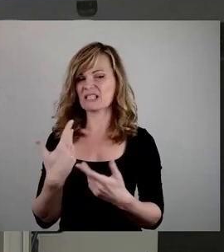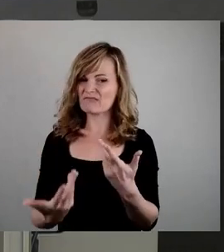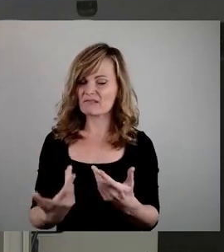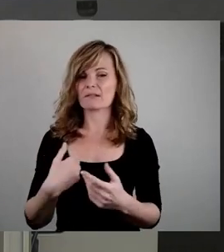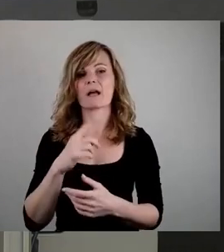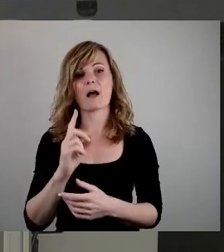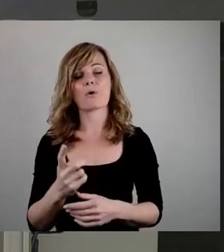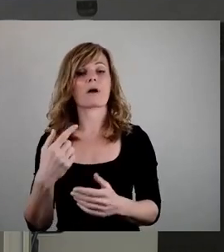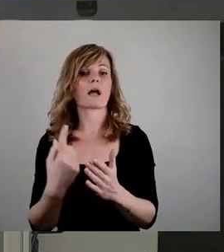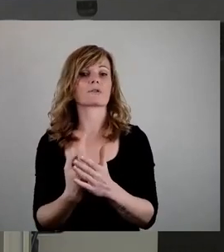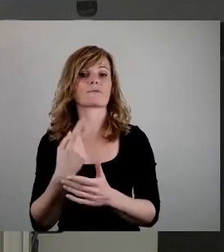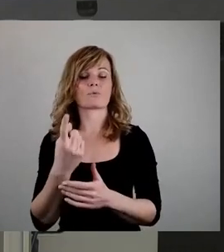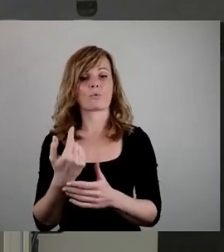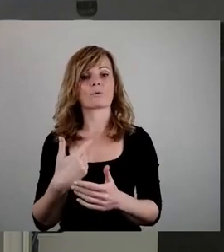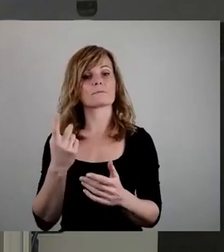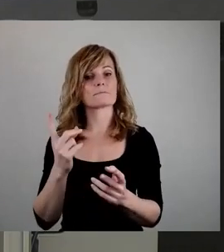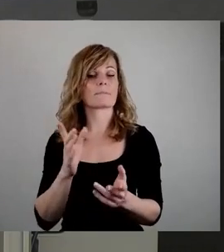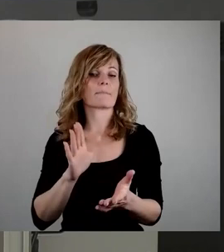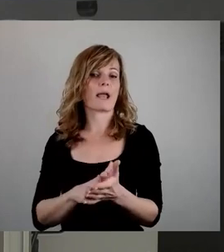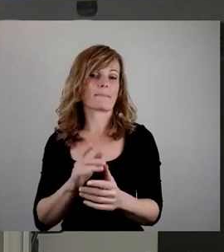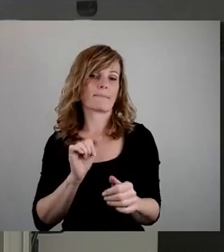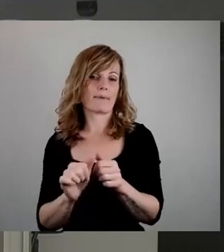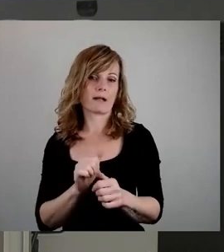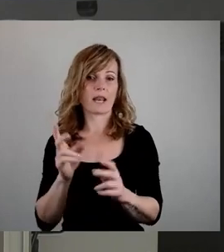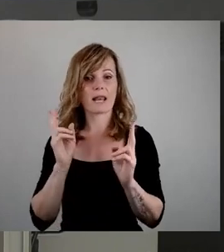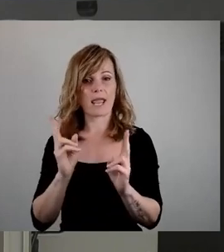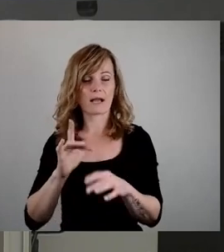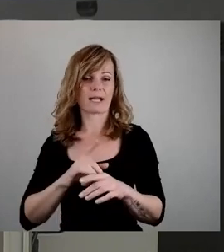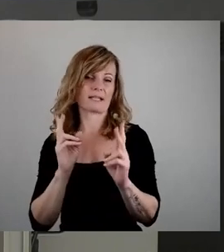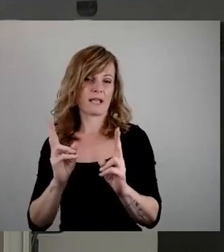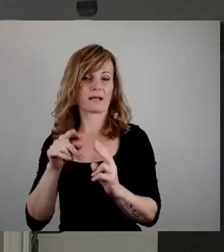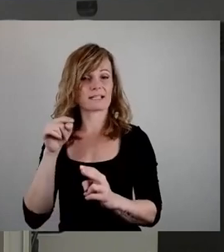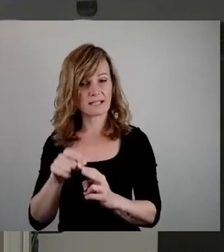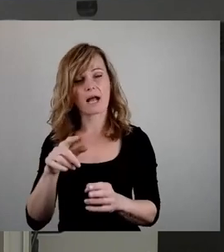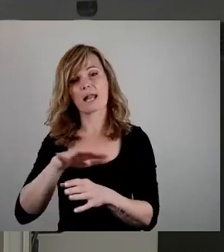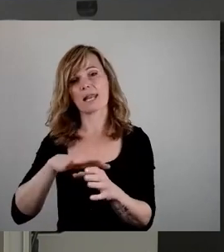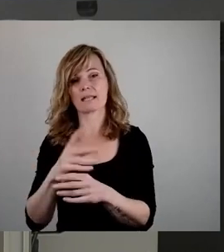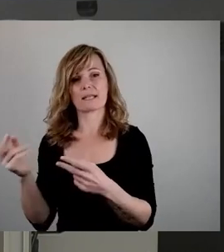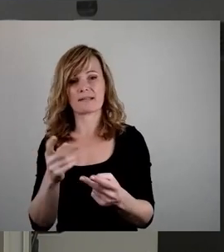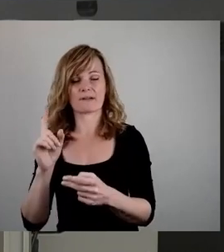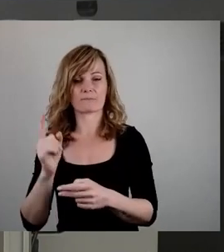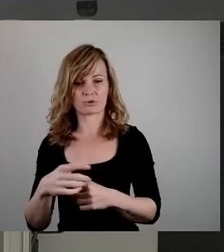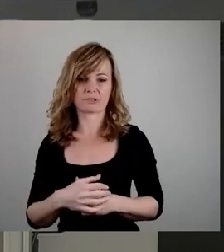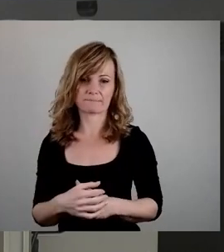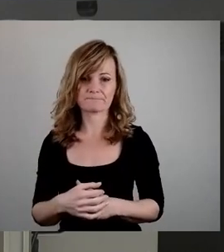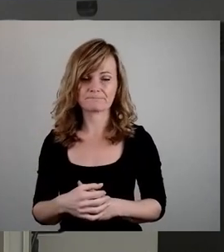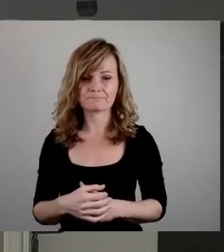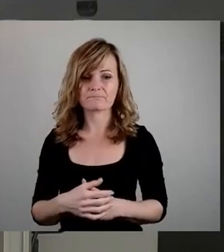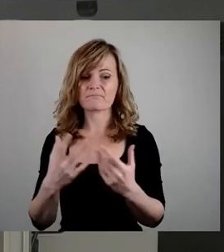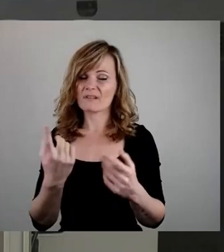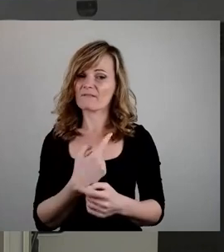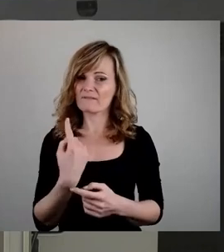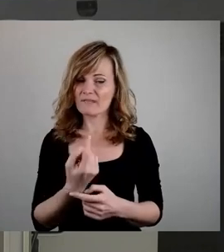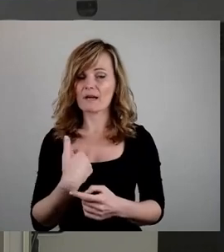Herausforderung ist und bleibt der Mangel an Lehrerinnen und Lehrern. Da muss das Land liefern. Das ist sozusagen etwas, wo wir uns darauf